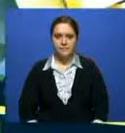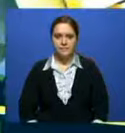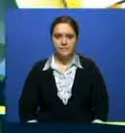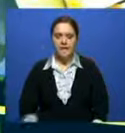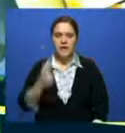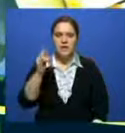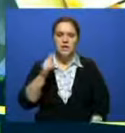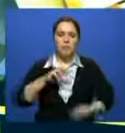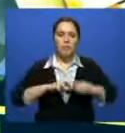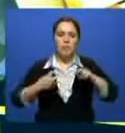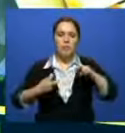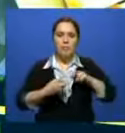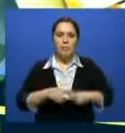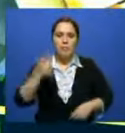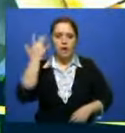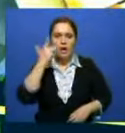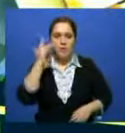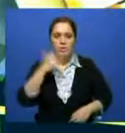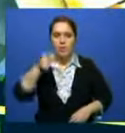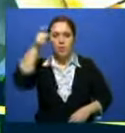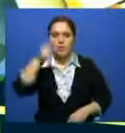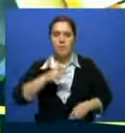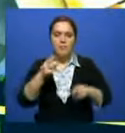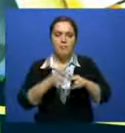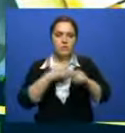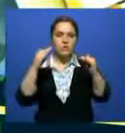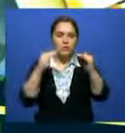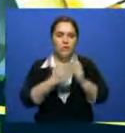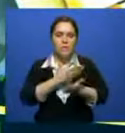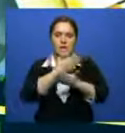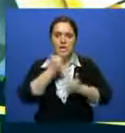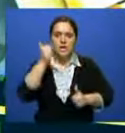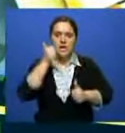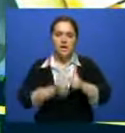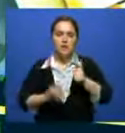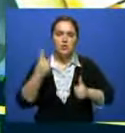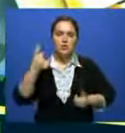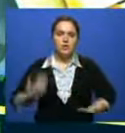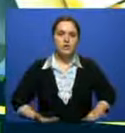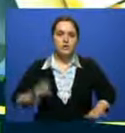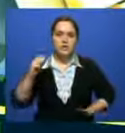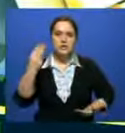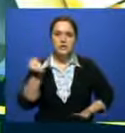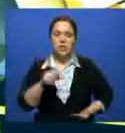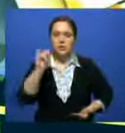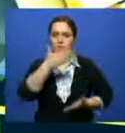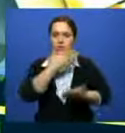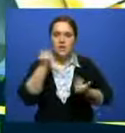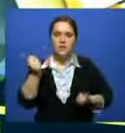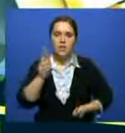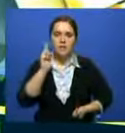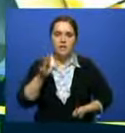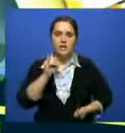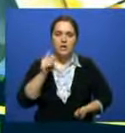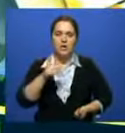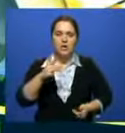Один из проблемных вопросов Америки – это люди без определенного места жительства. Каждый сотый житель США не имеет постоянного жилья.